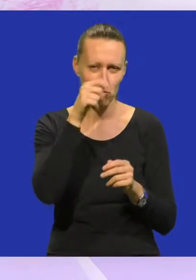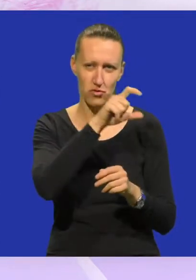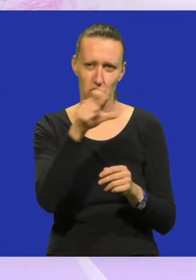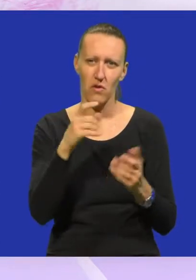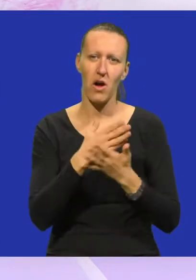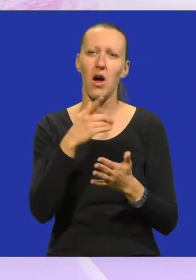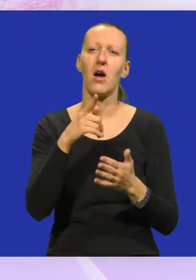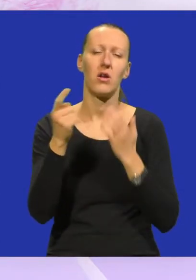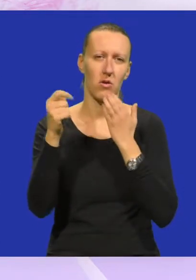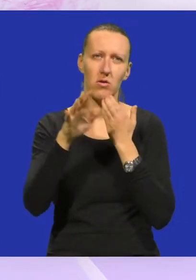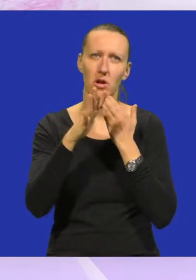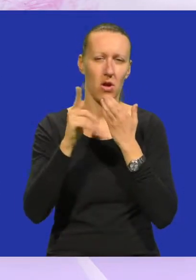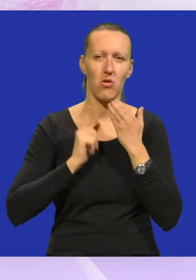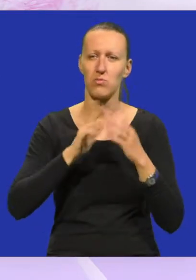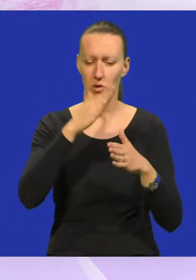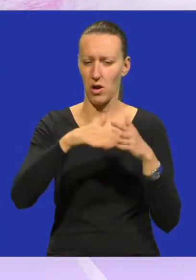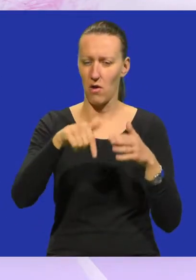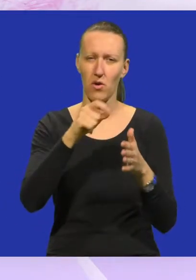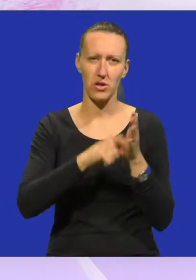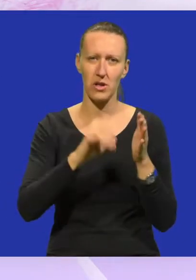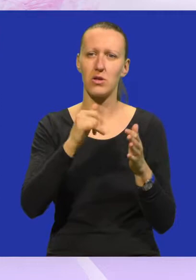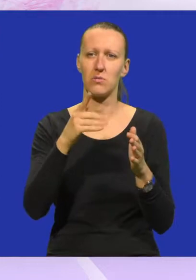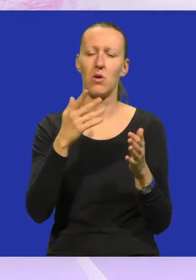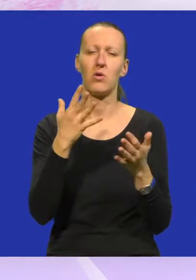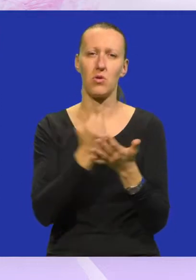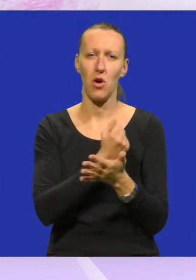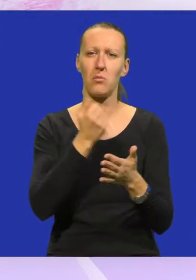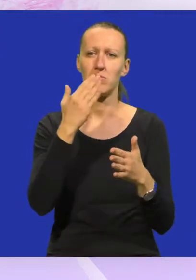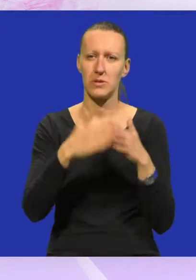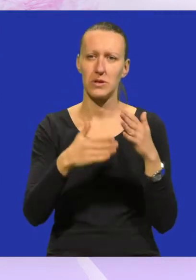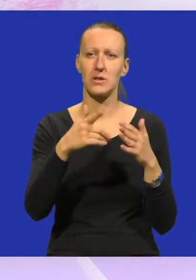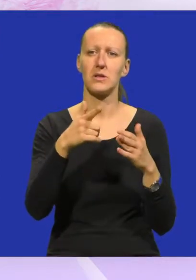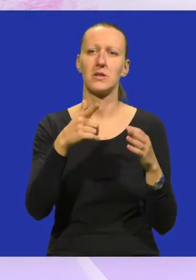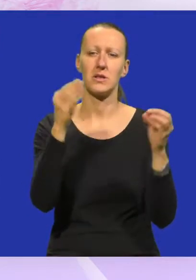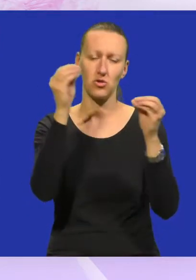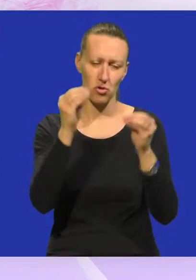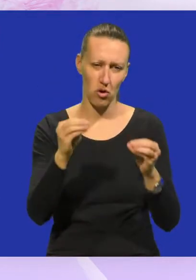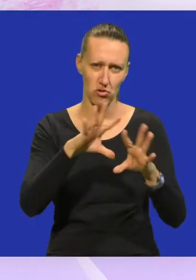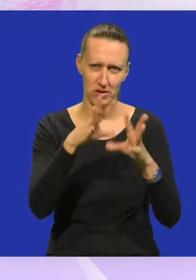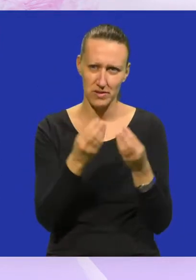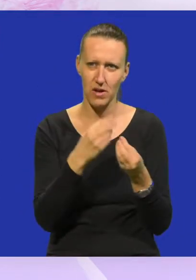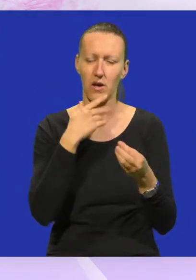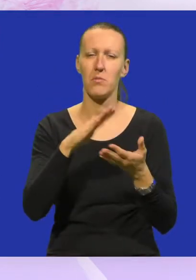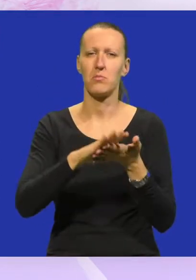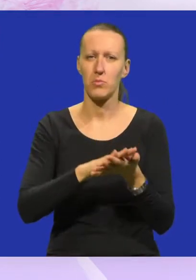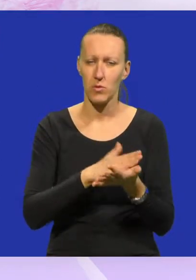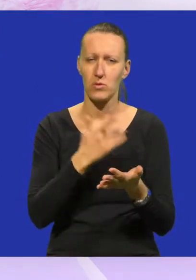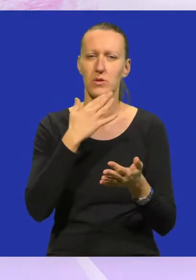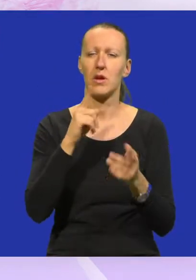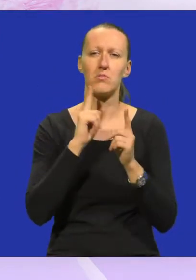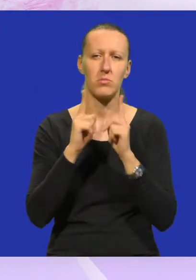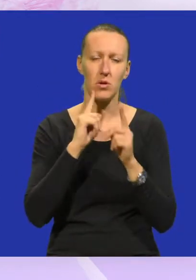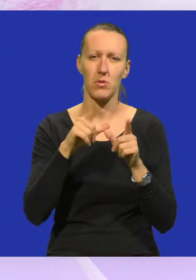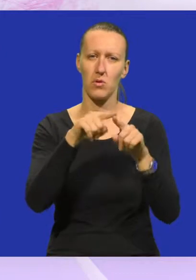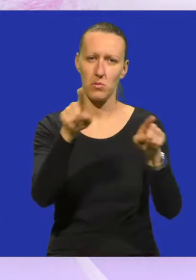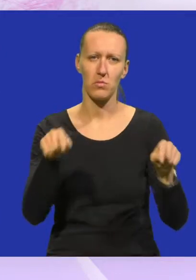no, do njega ćemo doći negdje, očekujemo do kraja ovog tjedna da ćemo finiširati kostur priče i krenuti sa probama u